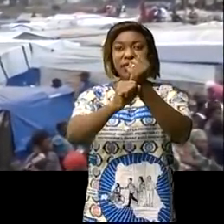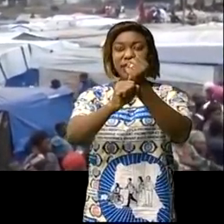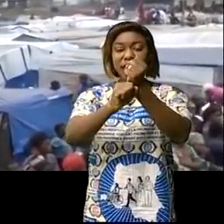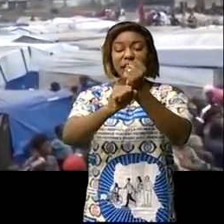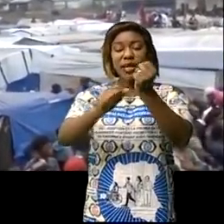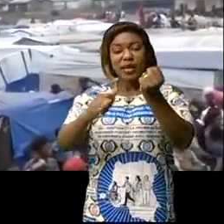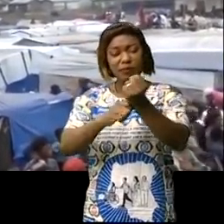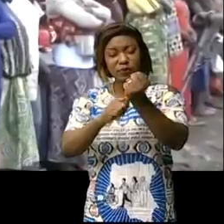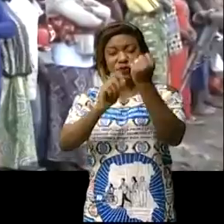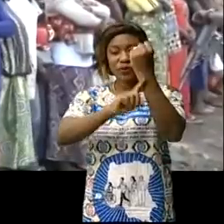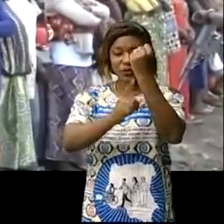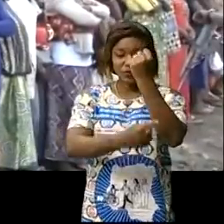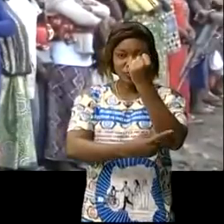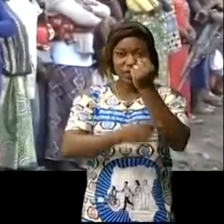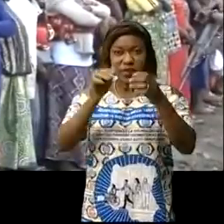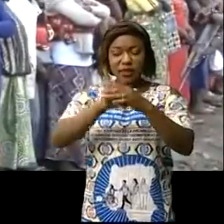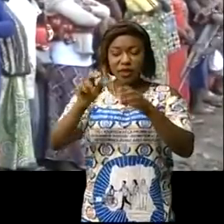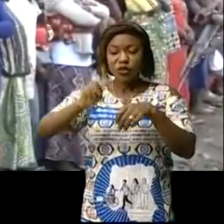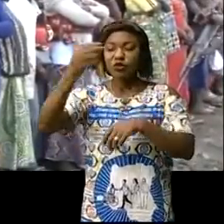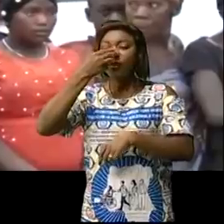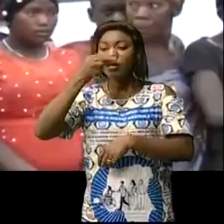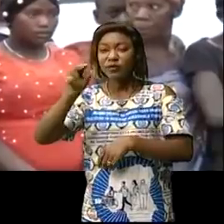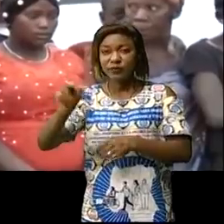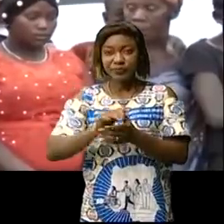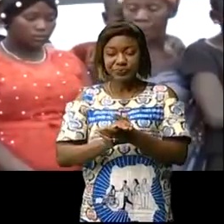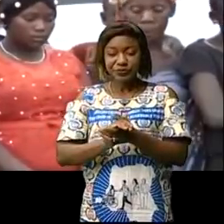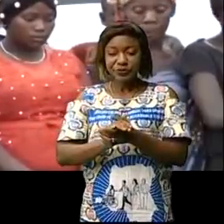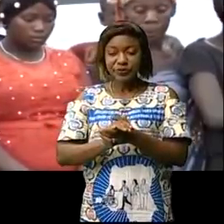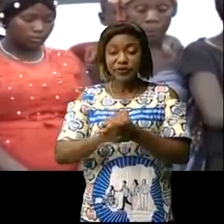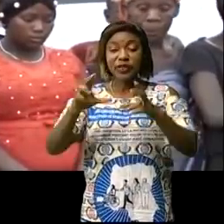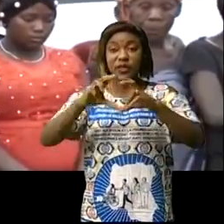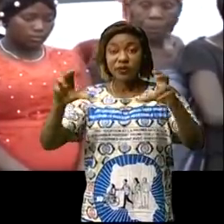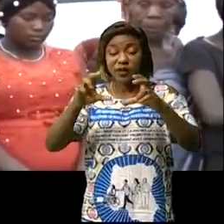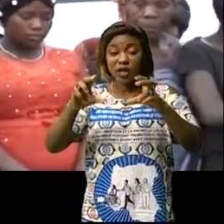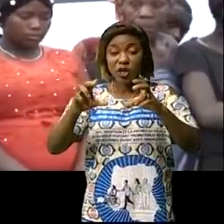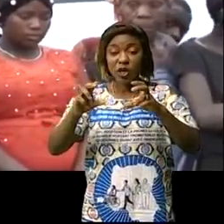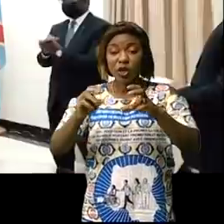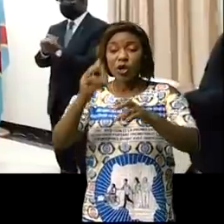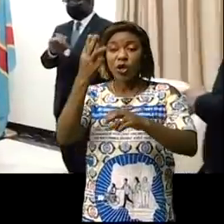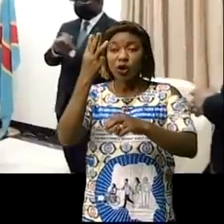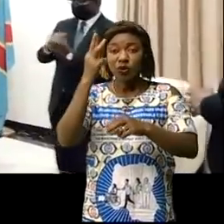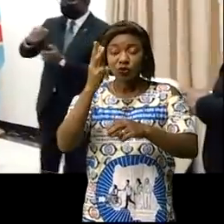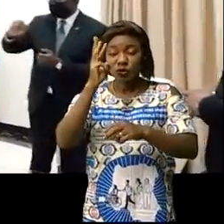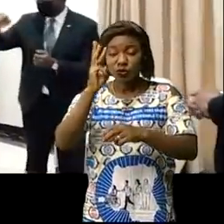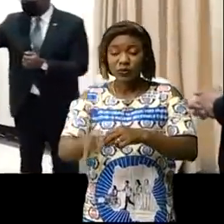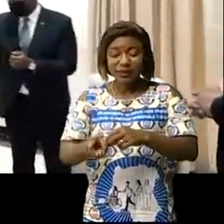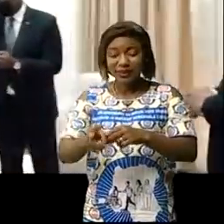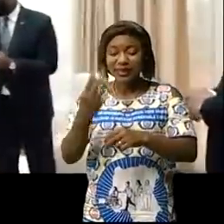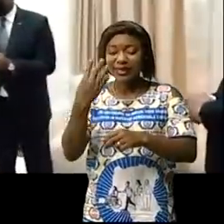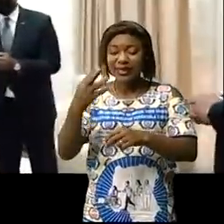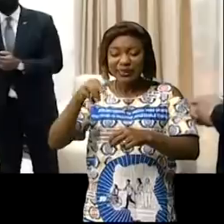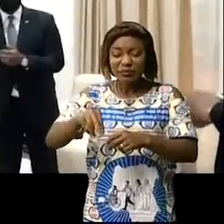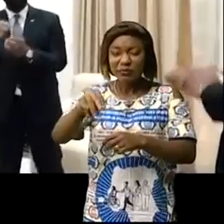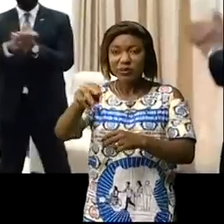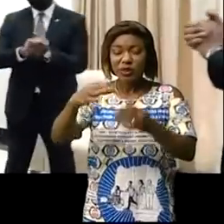Niragongo à Goma, dans le nord Kivu. Une enveloppe de 340 000 dollars américains, des pagnes, des tols et autres